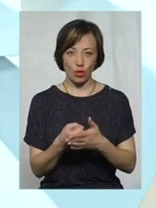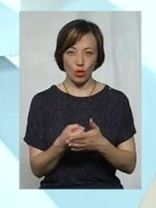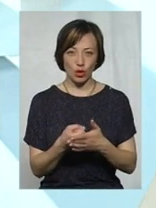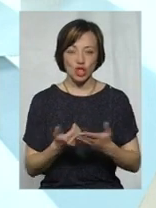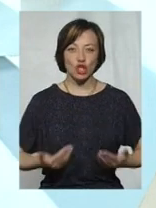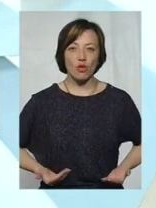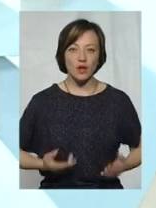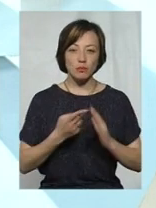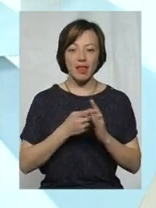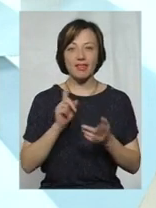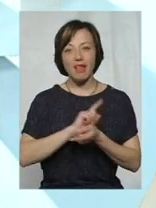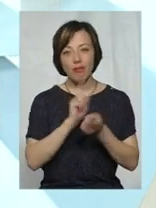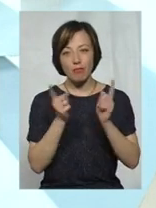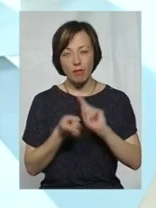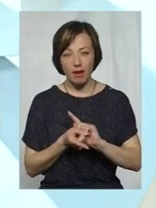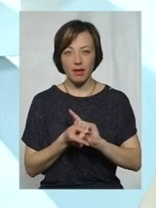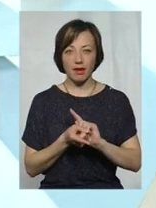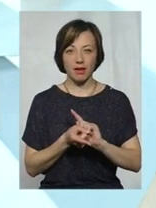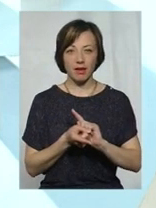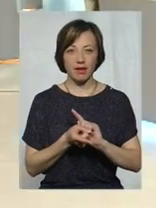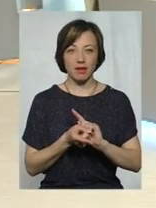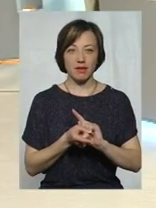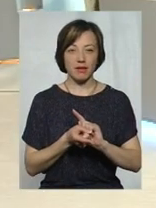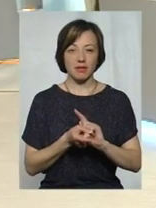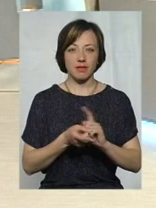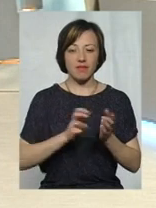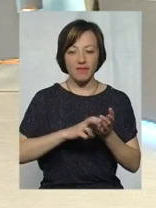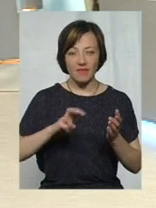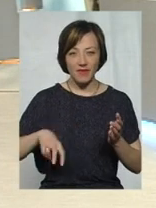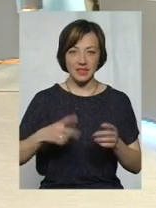субсидії, а навпаки вивезти їх із цієї програми.